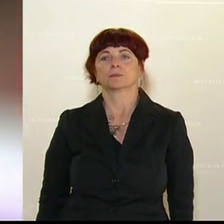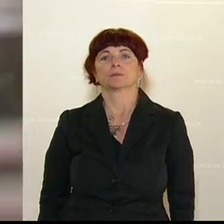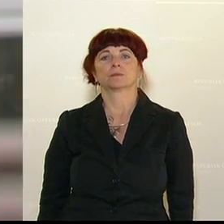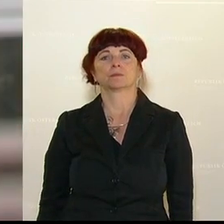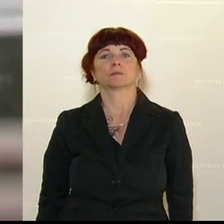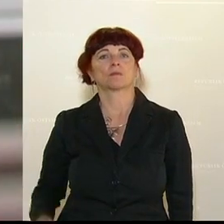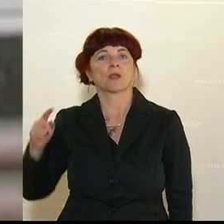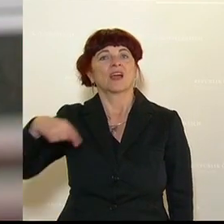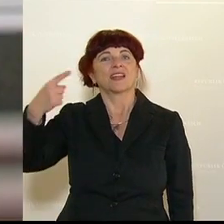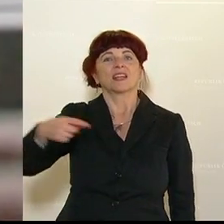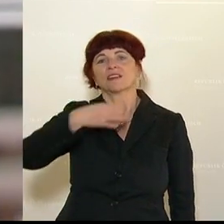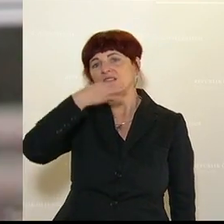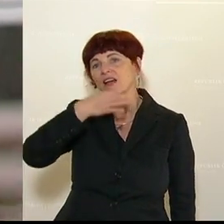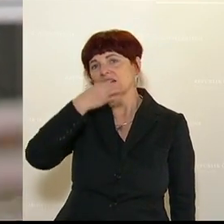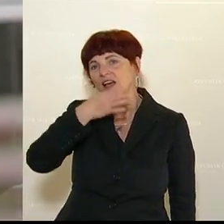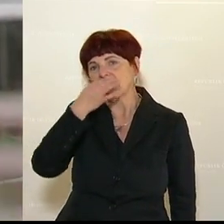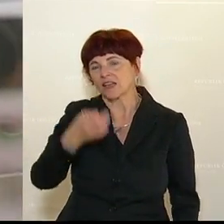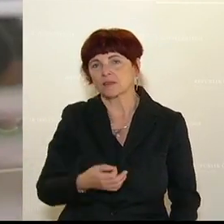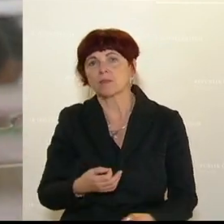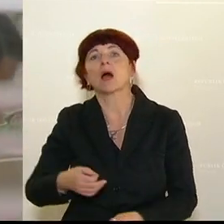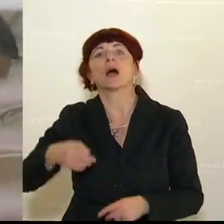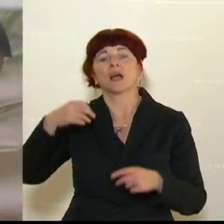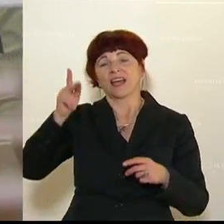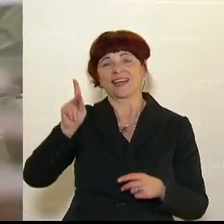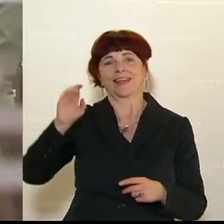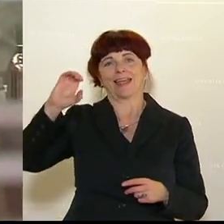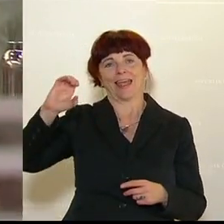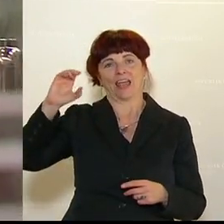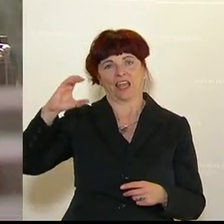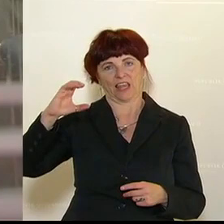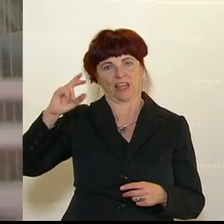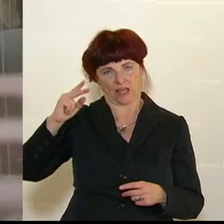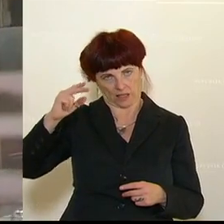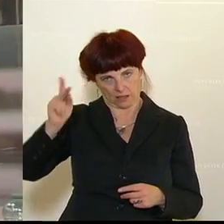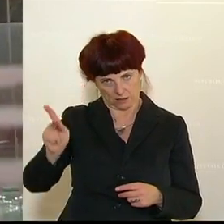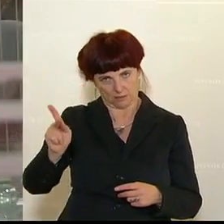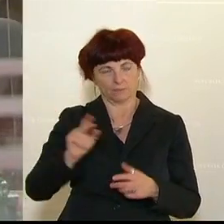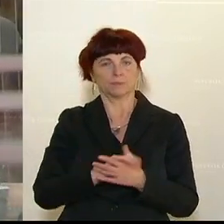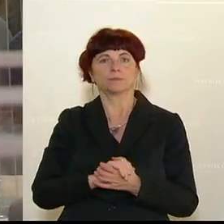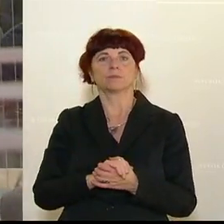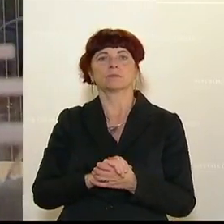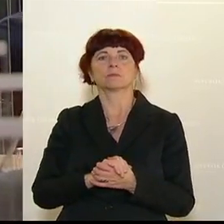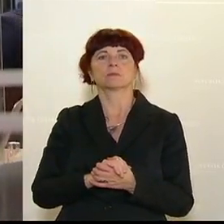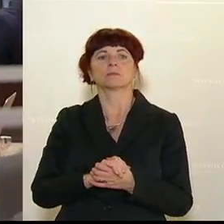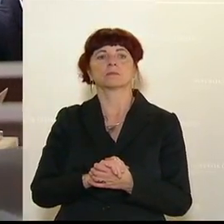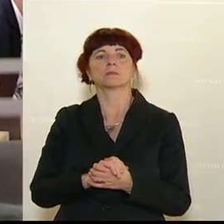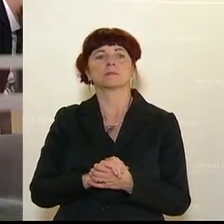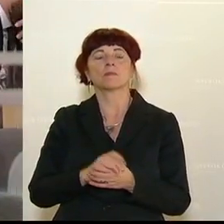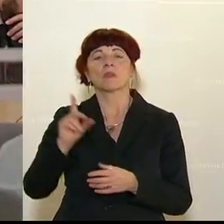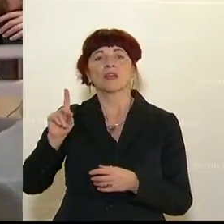Nächster Redner, Herr Abgeordneter Dietmar Keck. Dietmar Keck, Zentralbetriebsrat der Vöst.